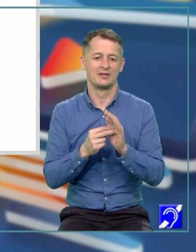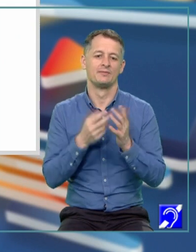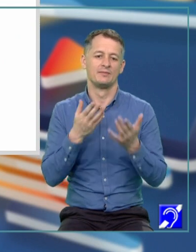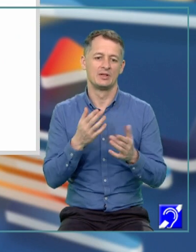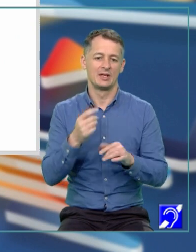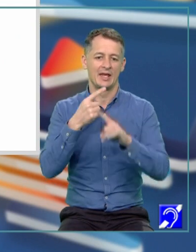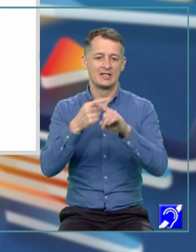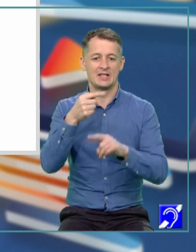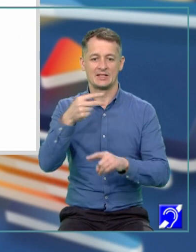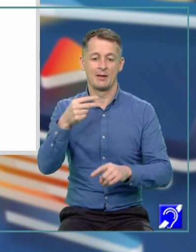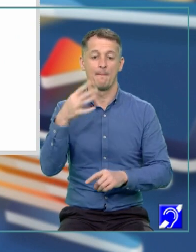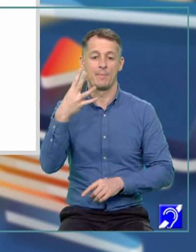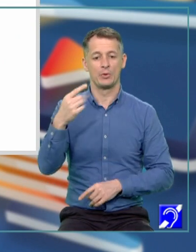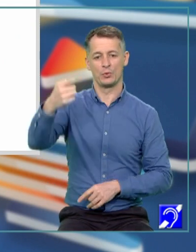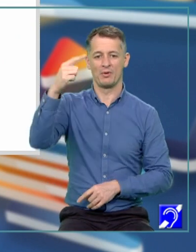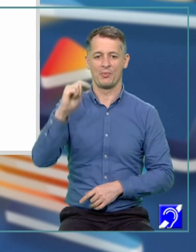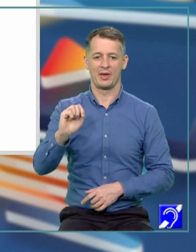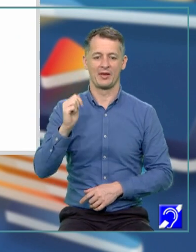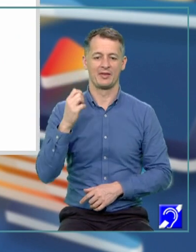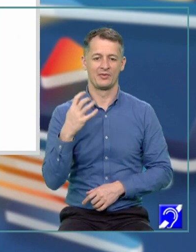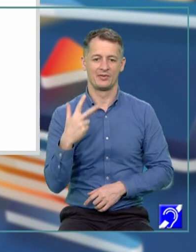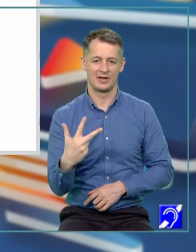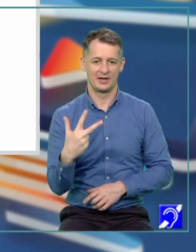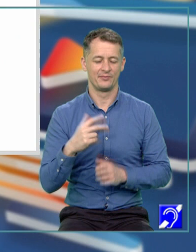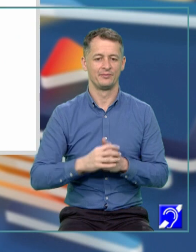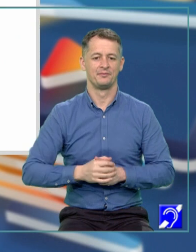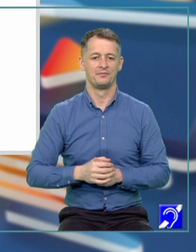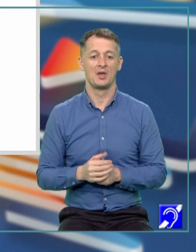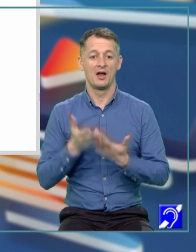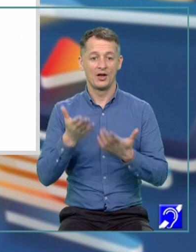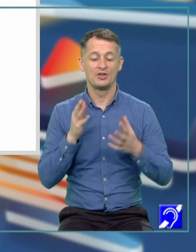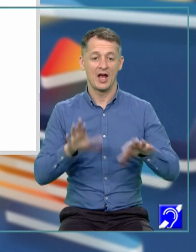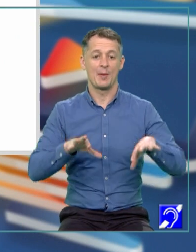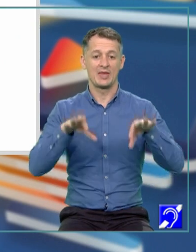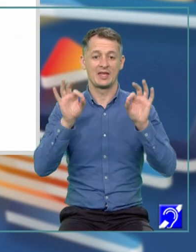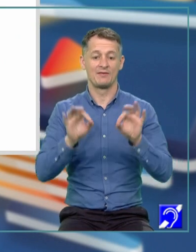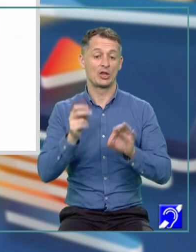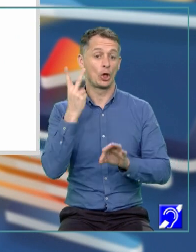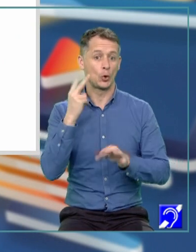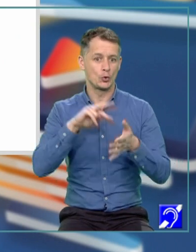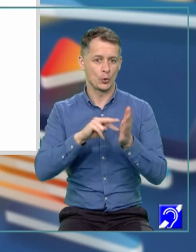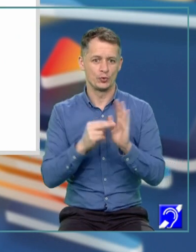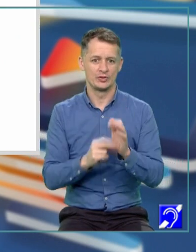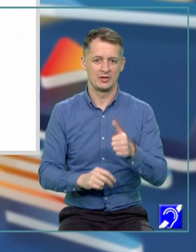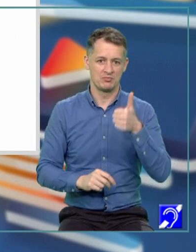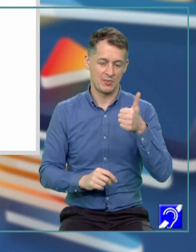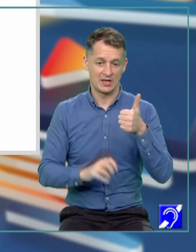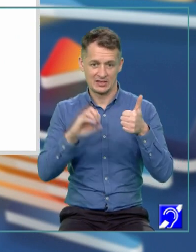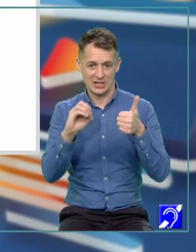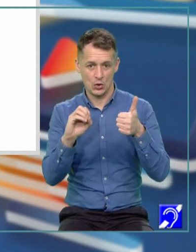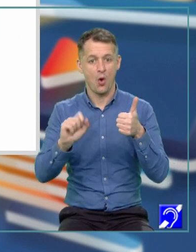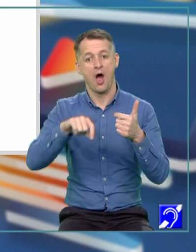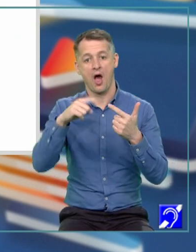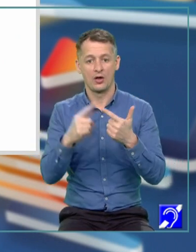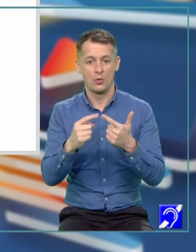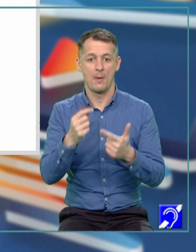X egal cu 4 pe 3. Așadar, am identificat două soluții, și anume prima soluție 0, cea